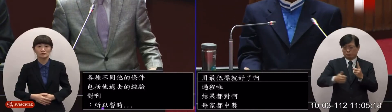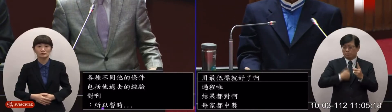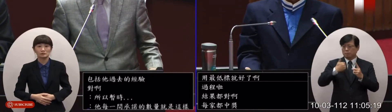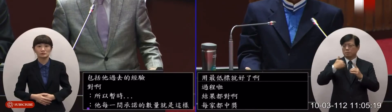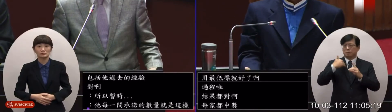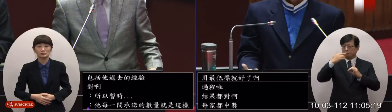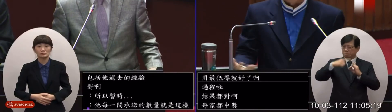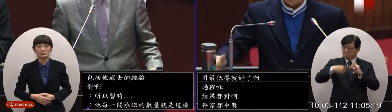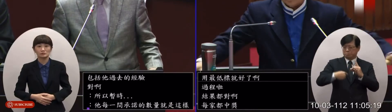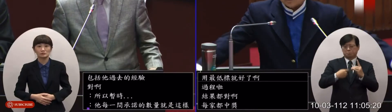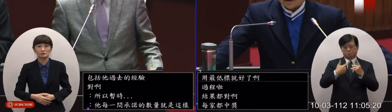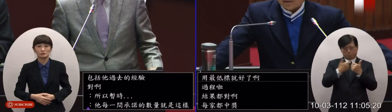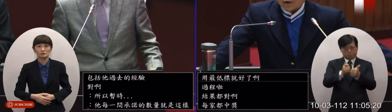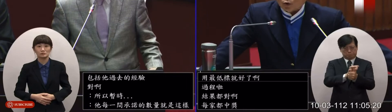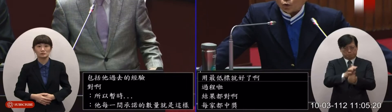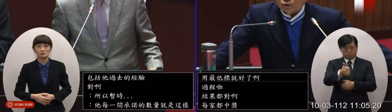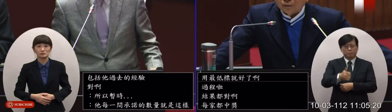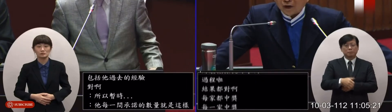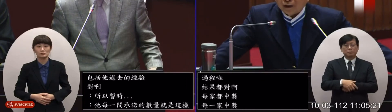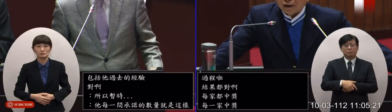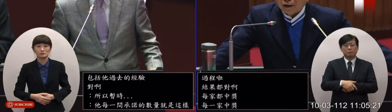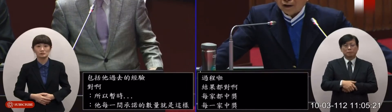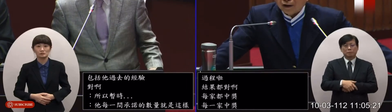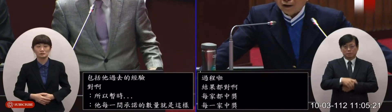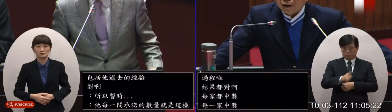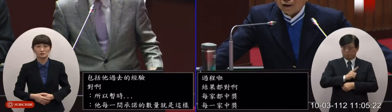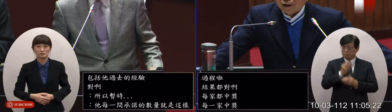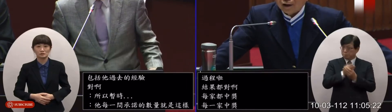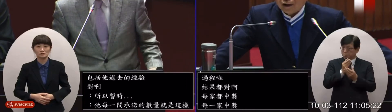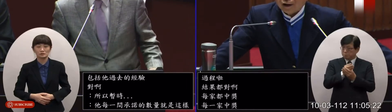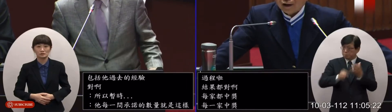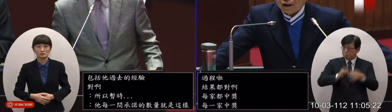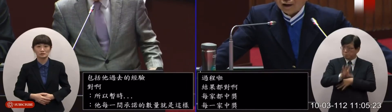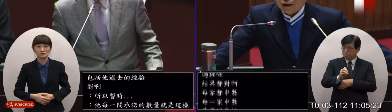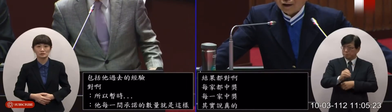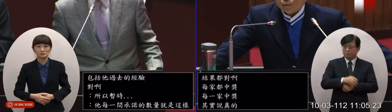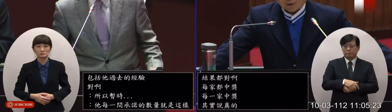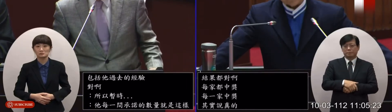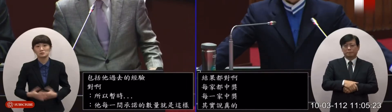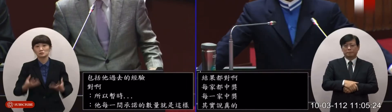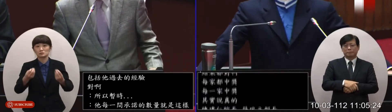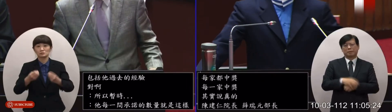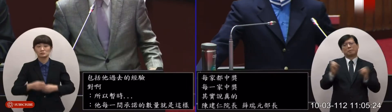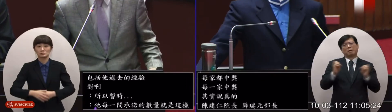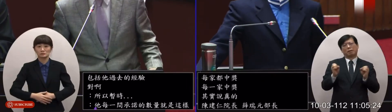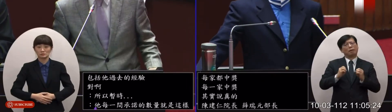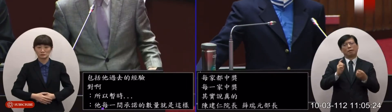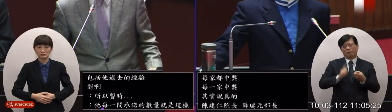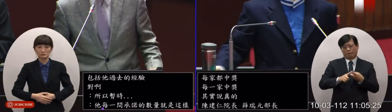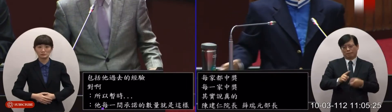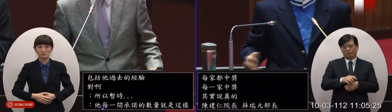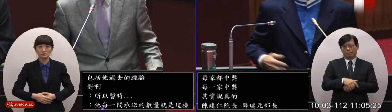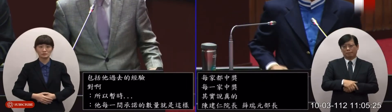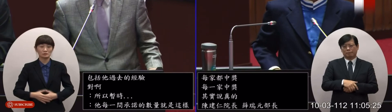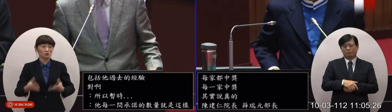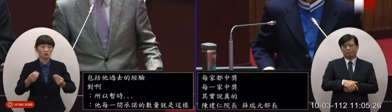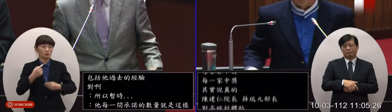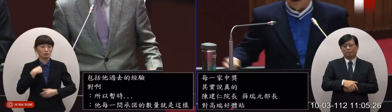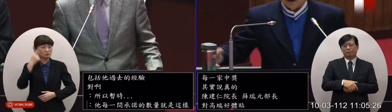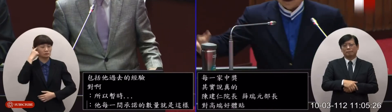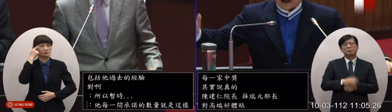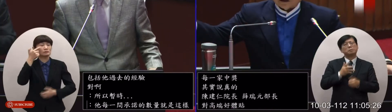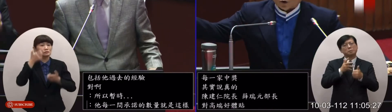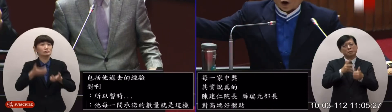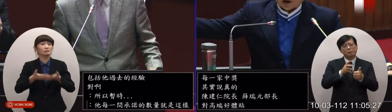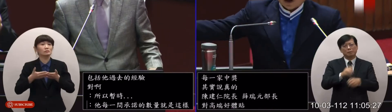體貼請問你們有股份嗎沒有沒有啊我想很重要的